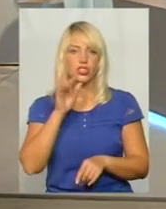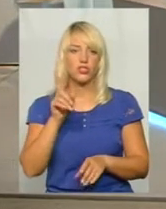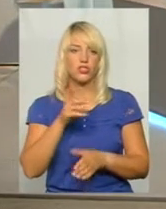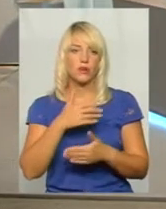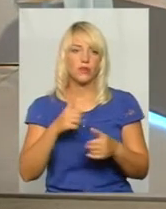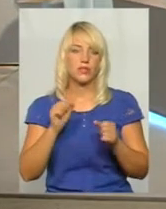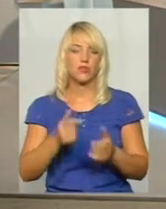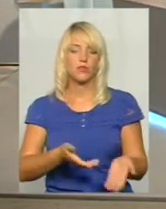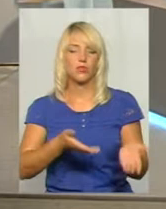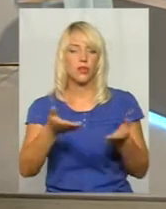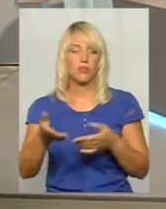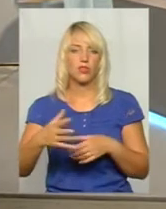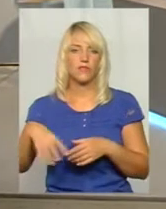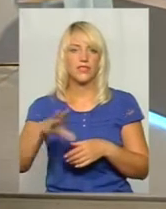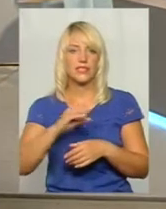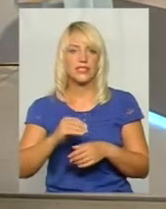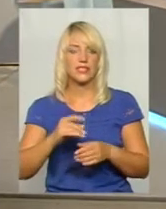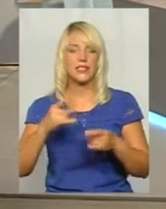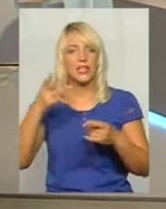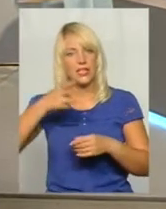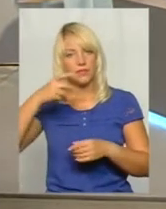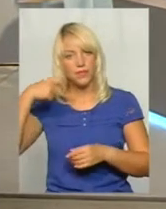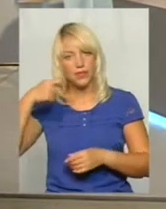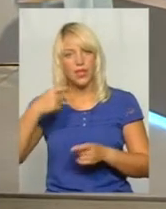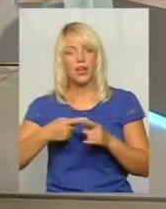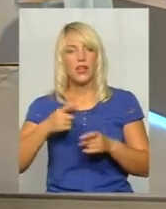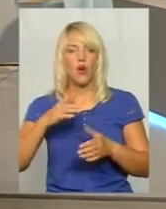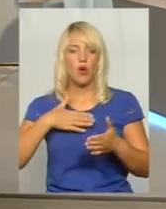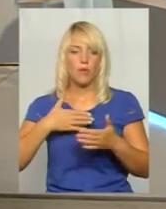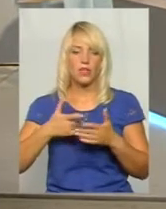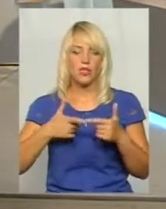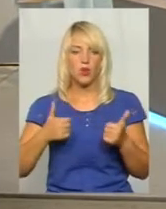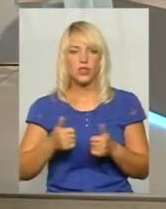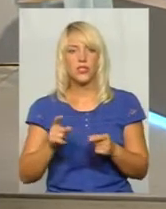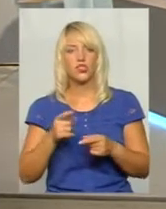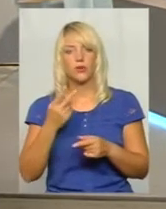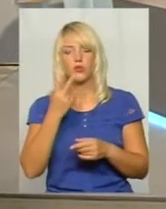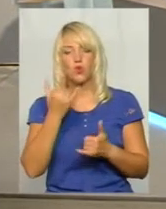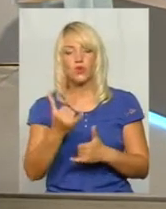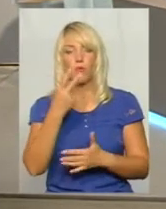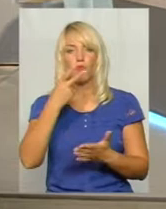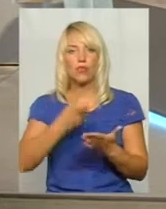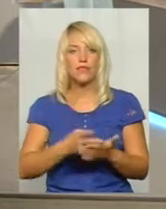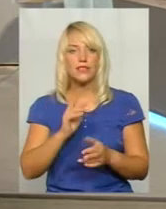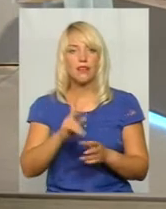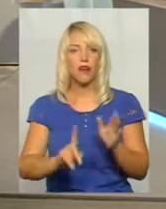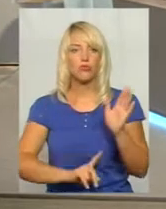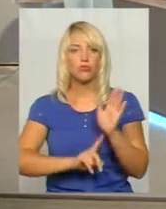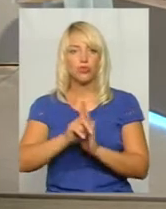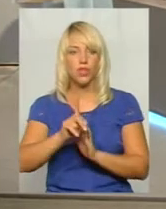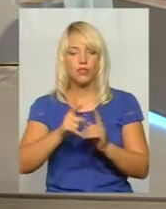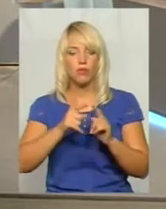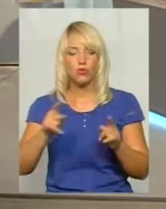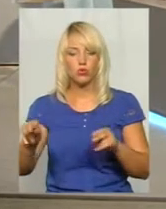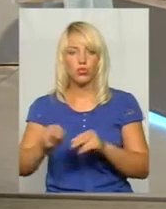зможемо туди запросити всі засоби масової інформації, громадські організації, щоб вони сьогодні подивилися, як розпочинається поточний